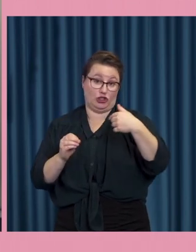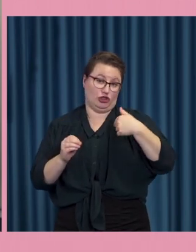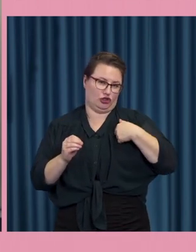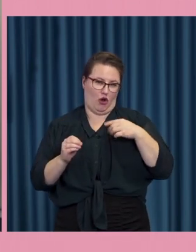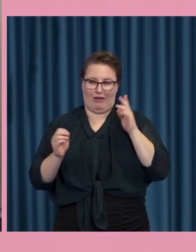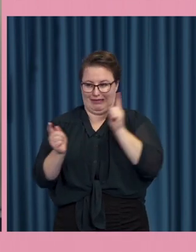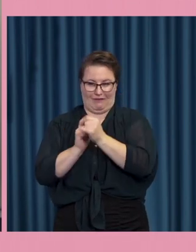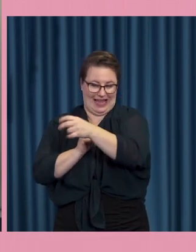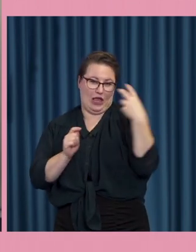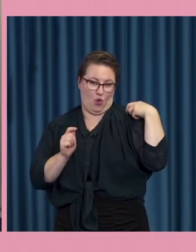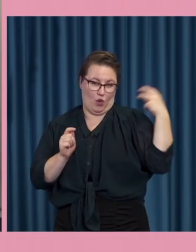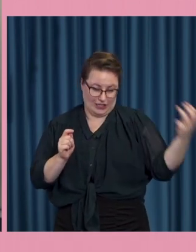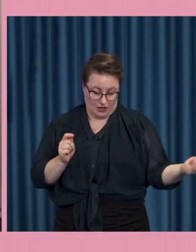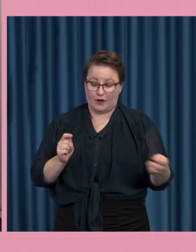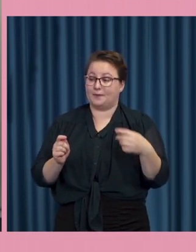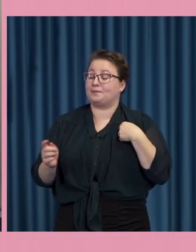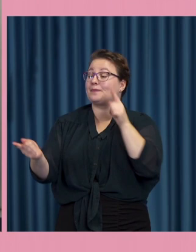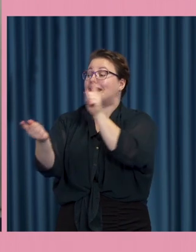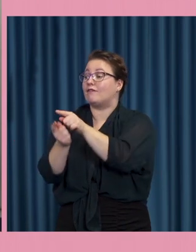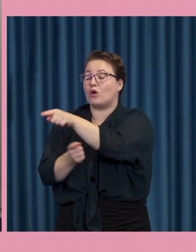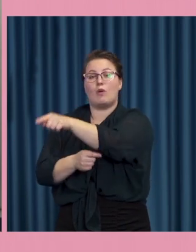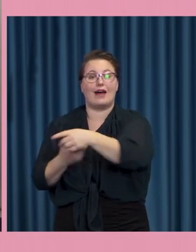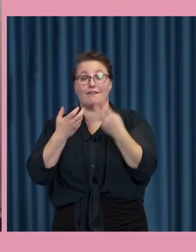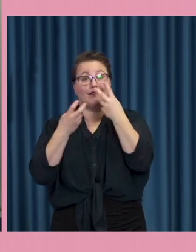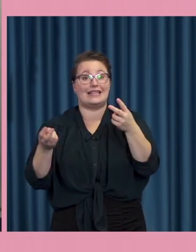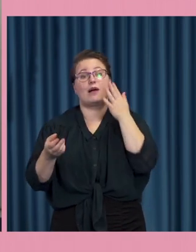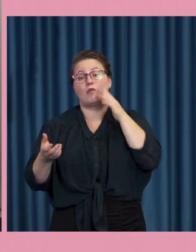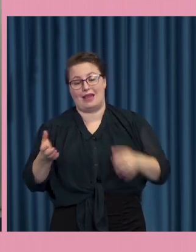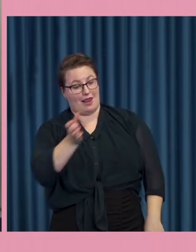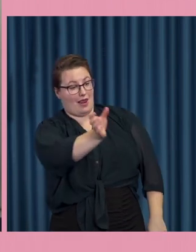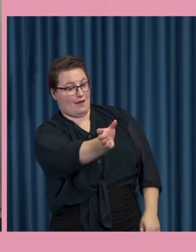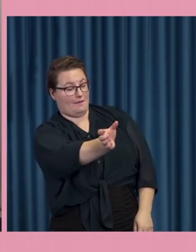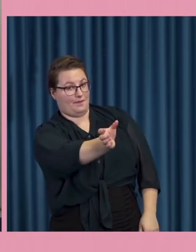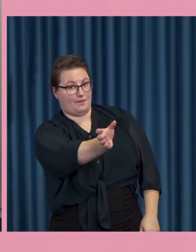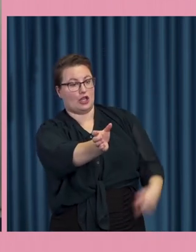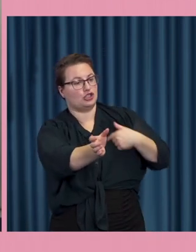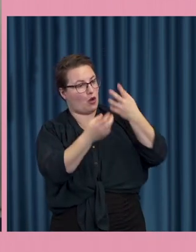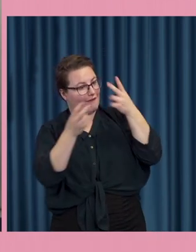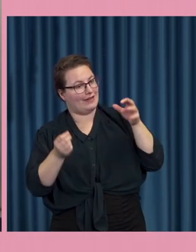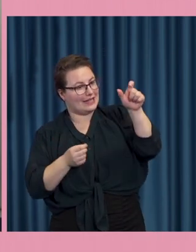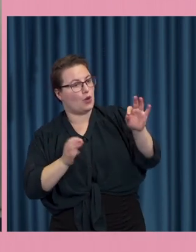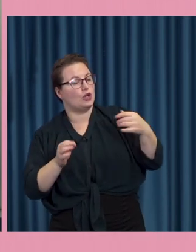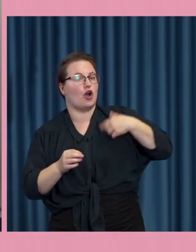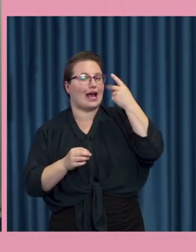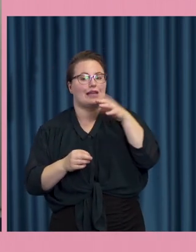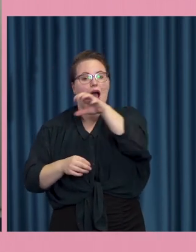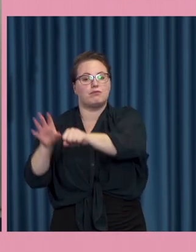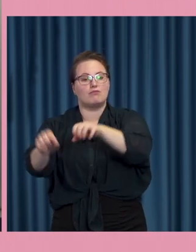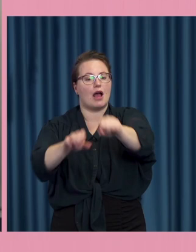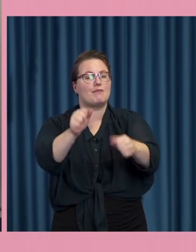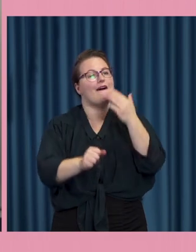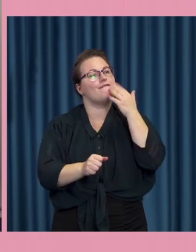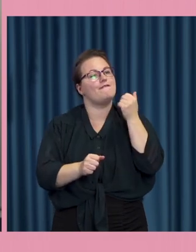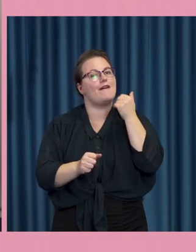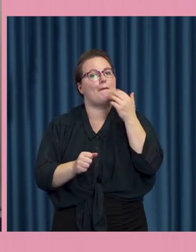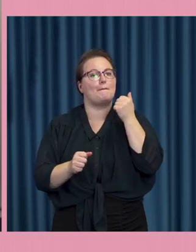visade mig på sin mobil han sa att här kan jag visa dig hur man kan se vilka det är som